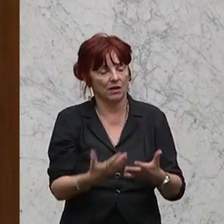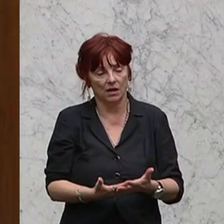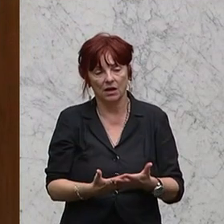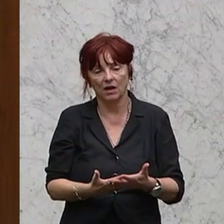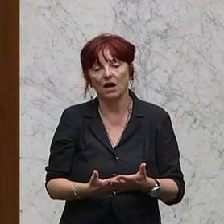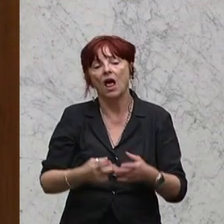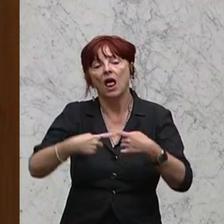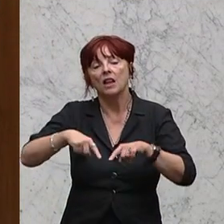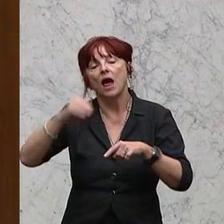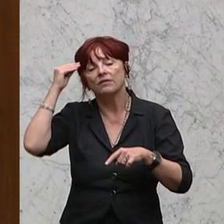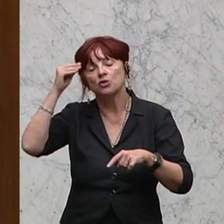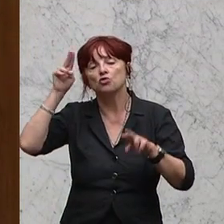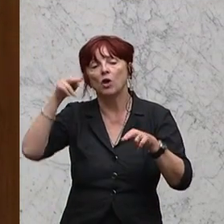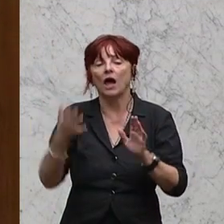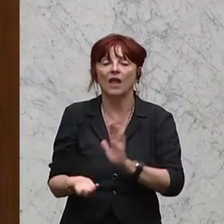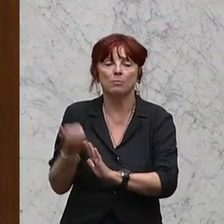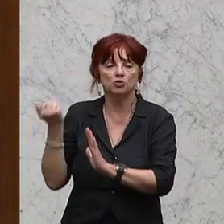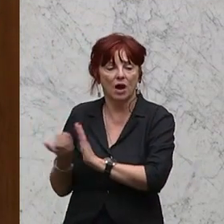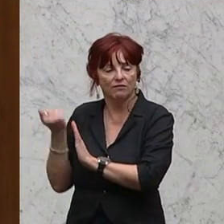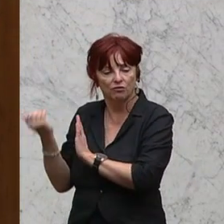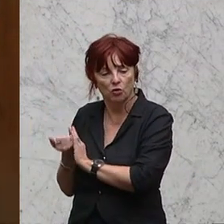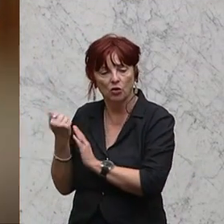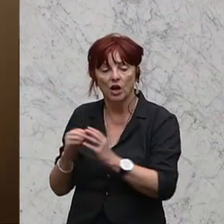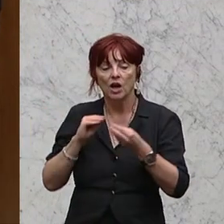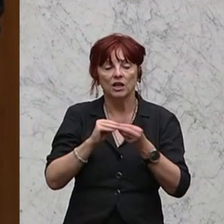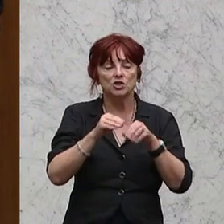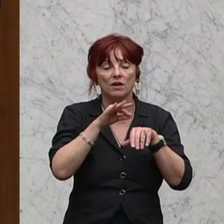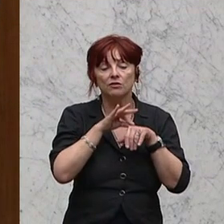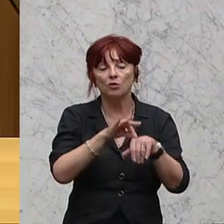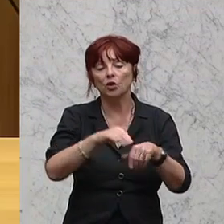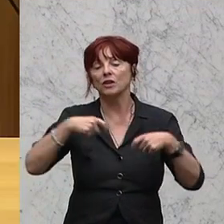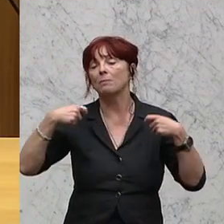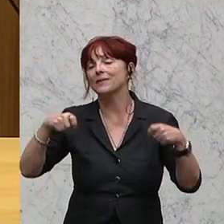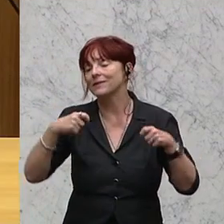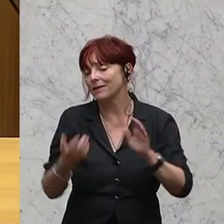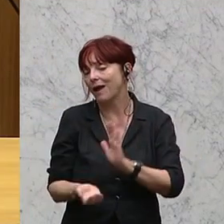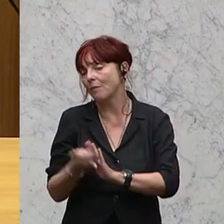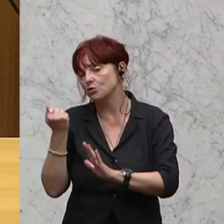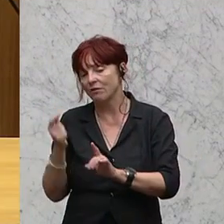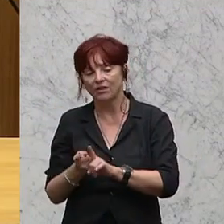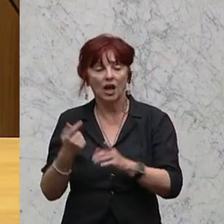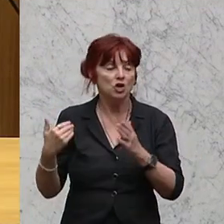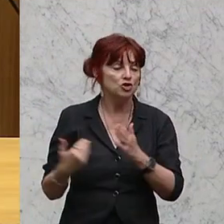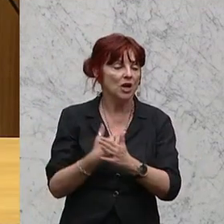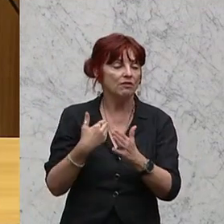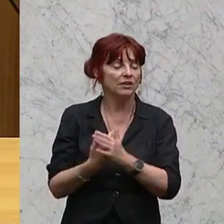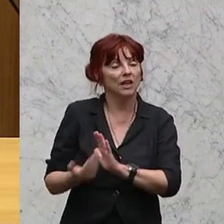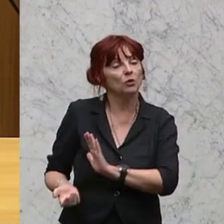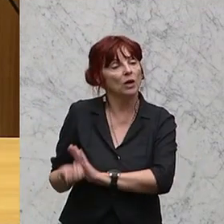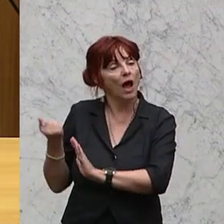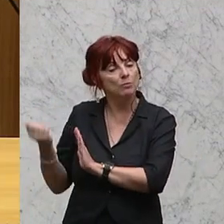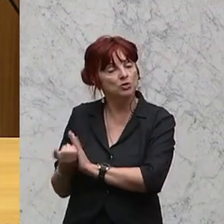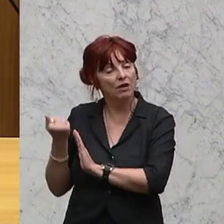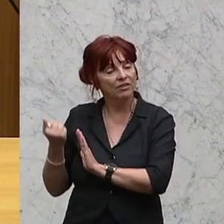Landesschulräte, der geschäftsführenden Präsidenten, Präsidentinnen, der Stellvertretungen, alles natürlich